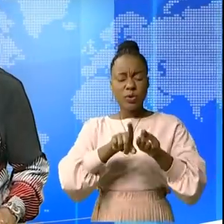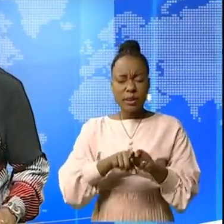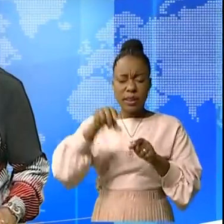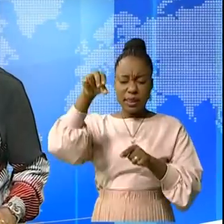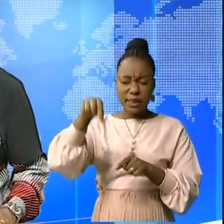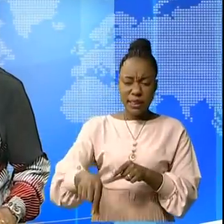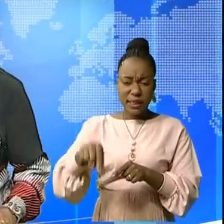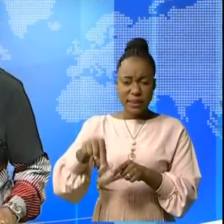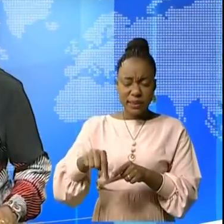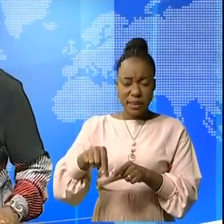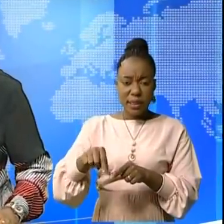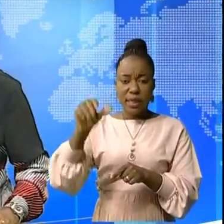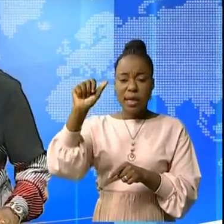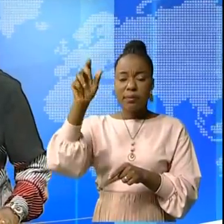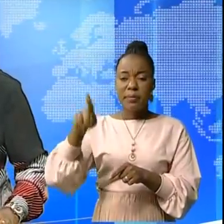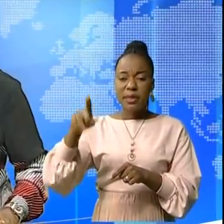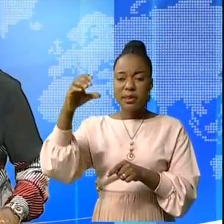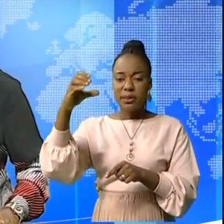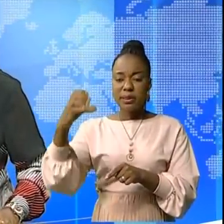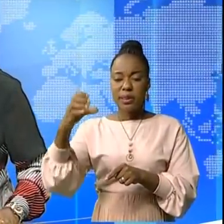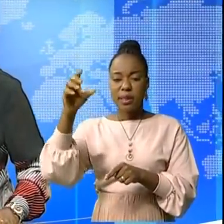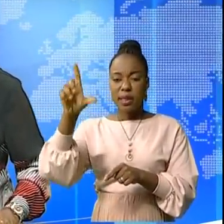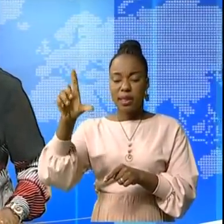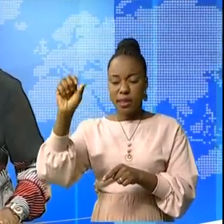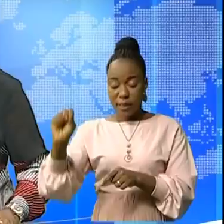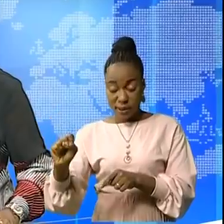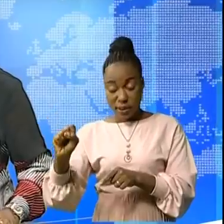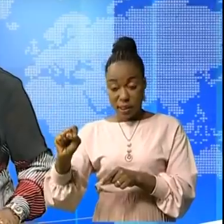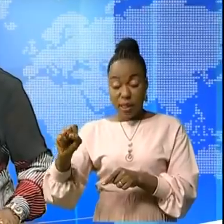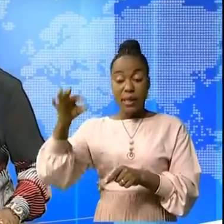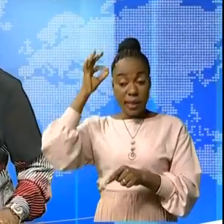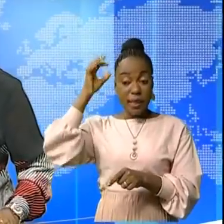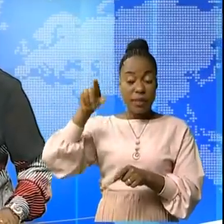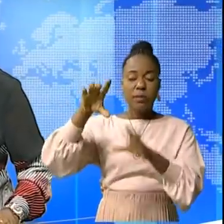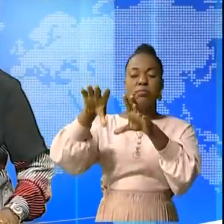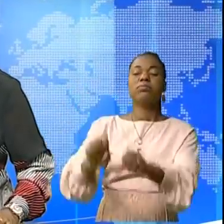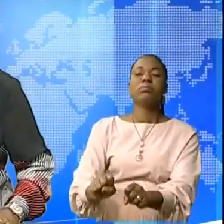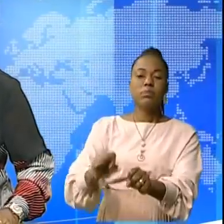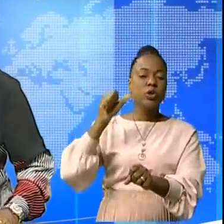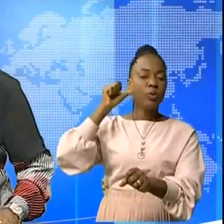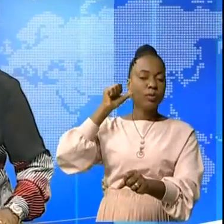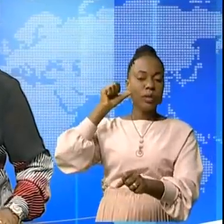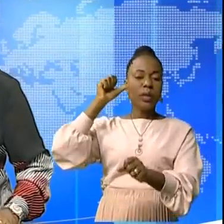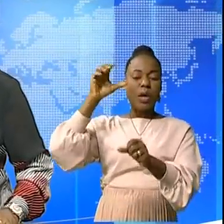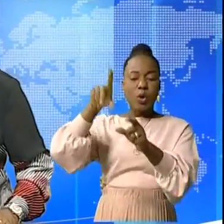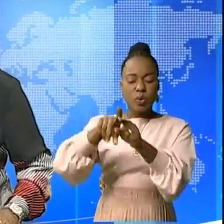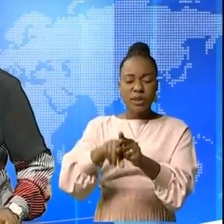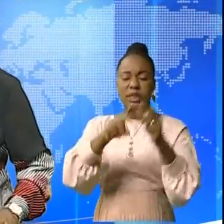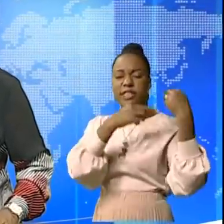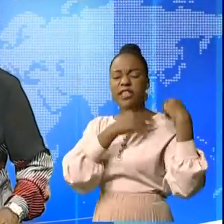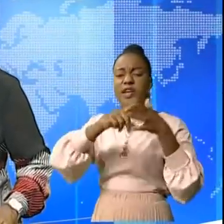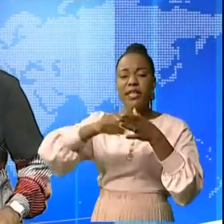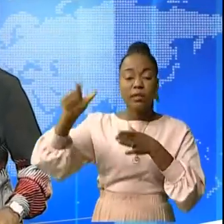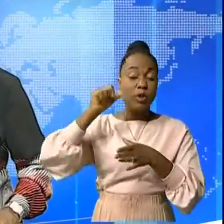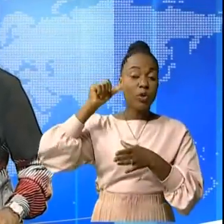des APCLS de Lukweti et Chango est tombé. Janvier Kalaïri, chef de ce groupe armé et en